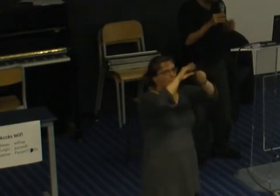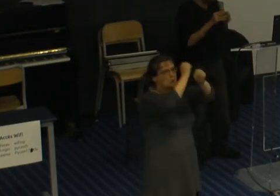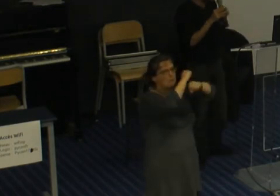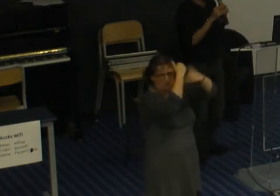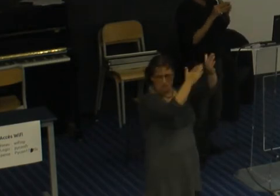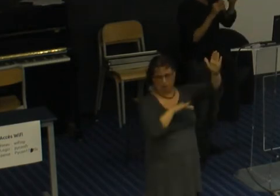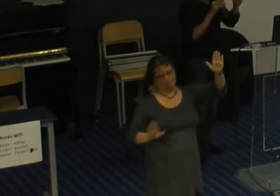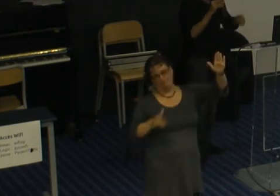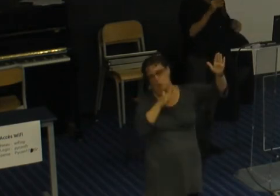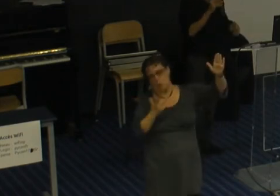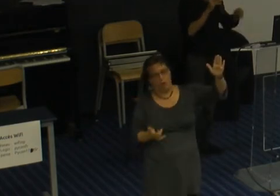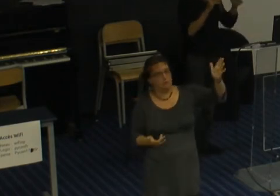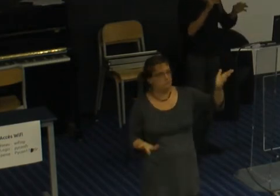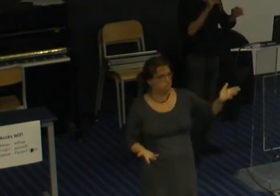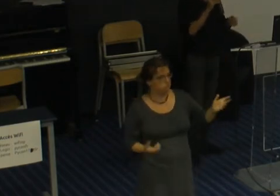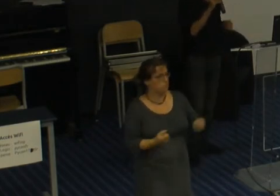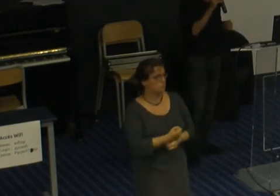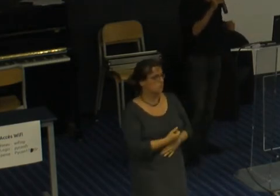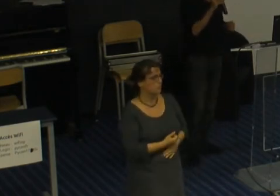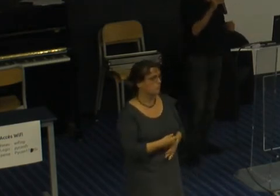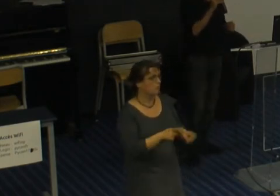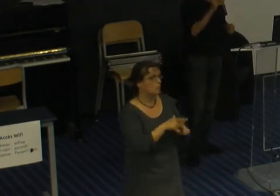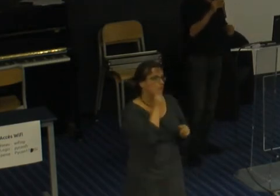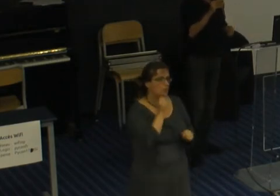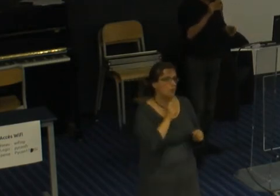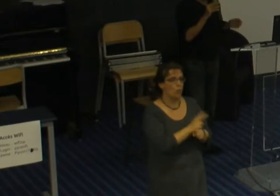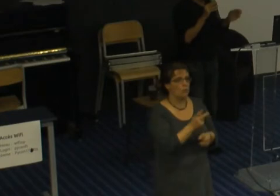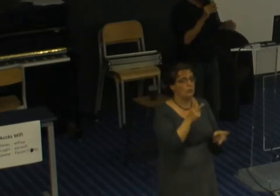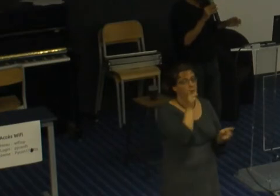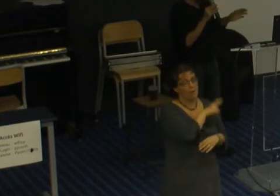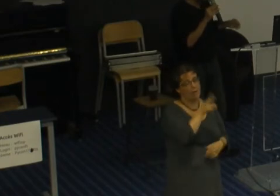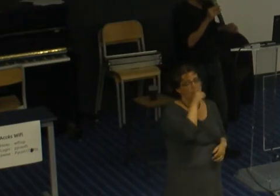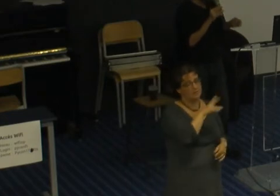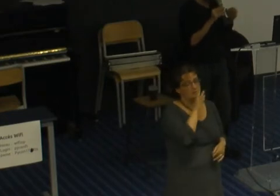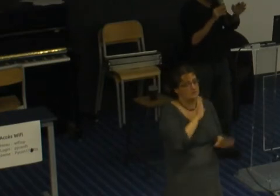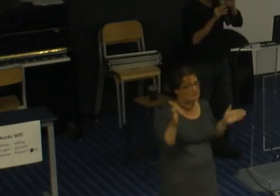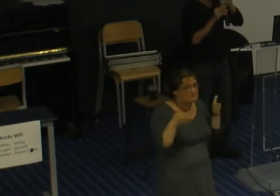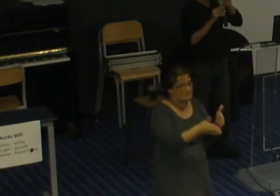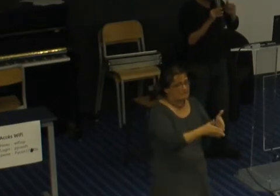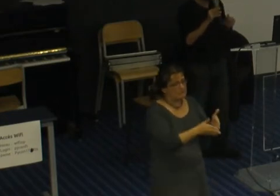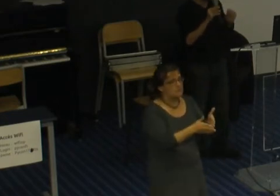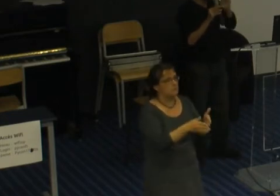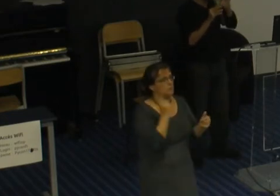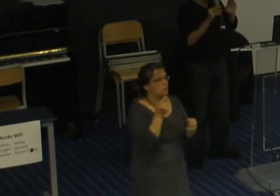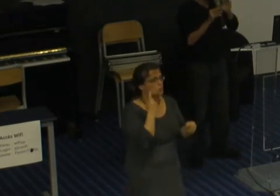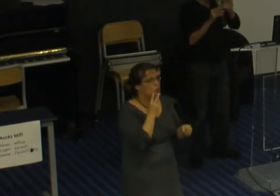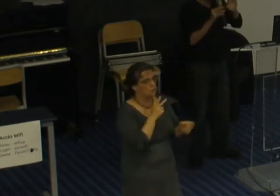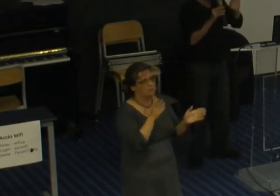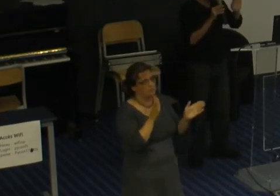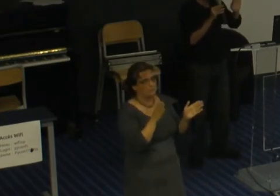alors aussi faire des blagues et s'il y a toujours les mêmes personnes bon c'est ce qu'on appelle du bullying mais on dit